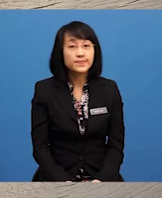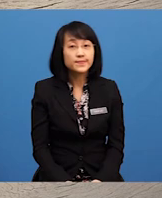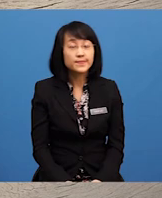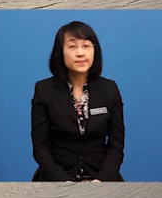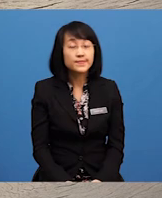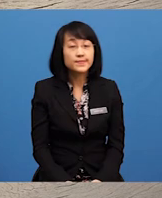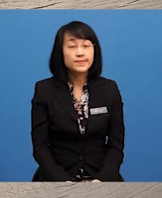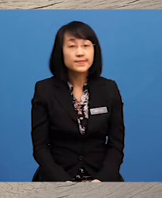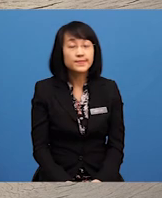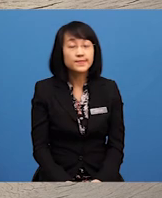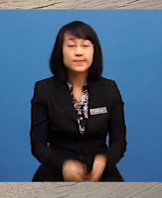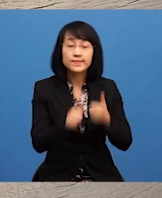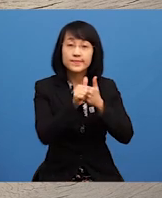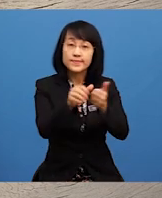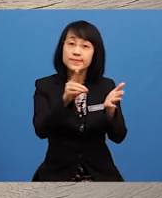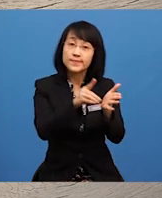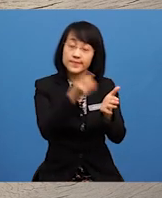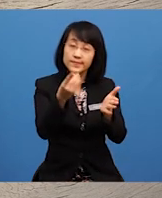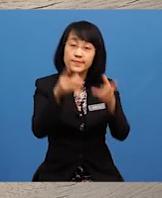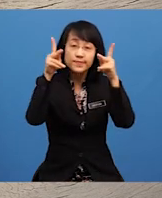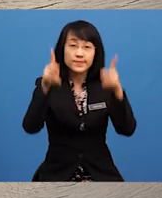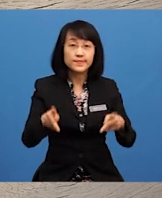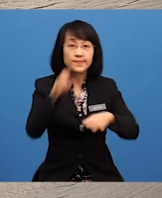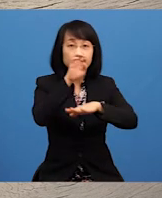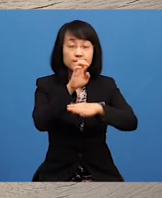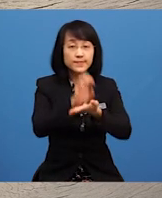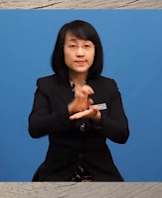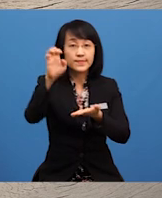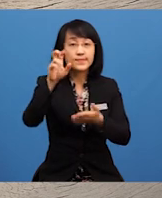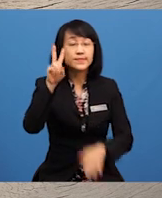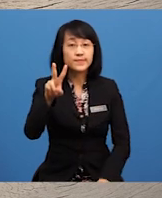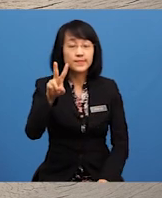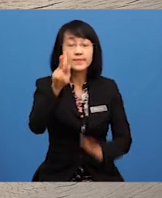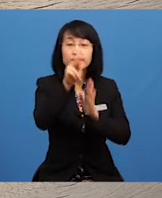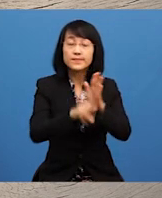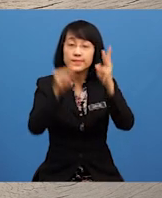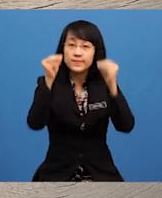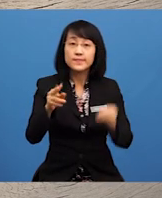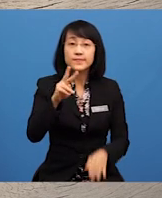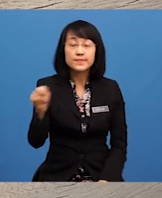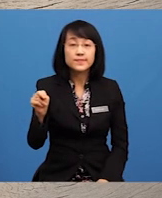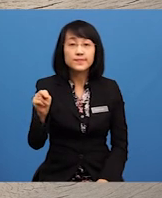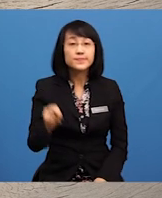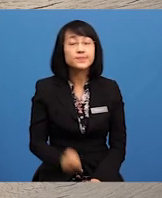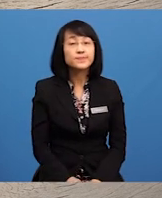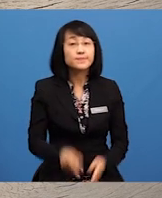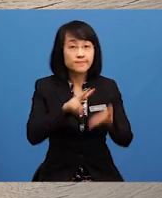Menurut kamus pelajar edisi kedua, Kemanusiaan bermaksud